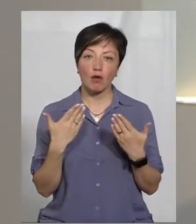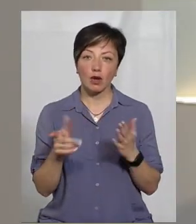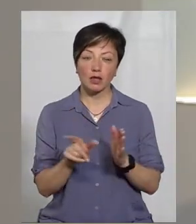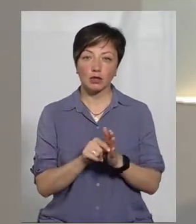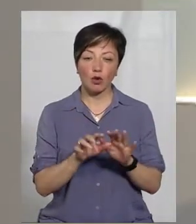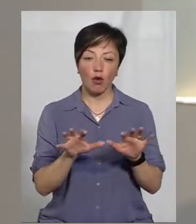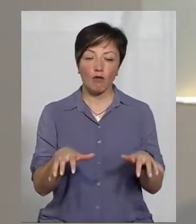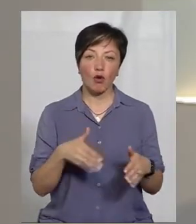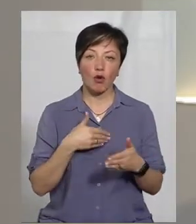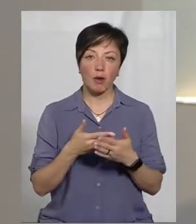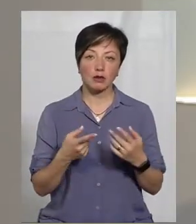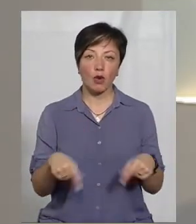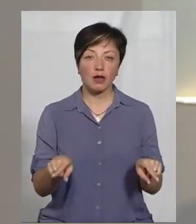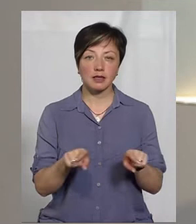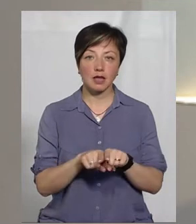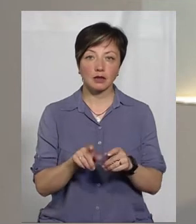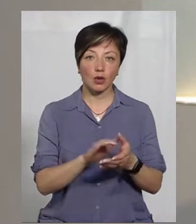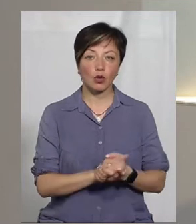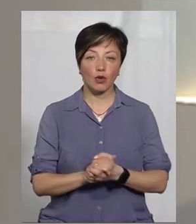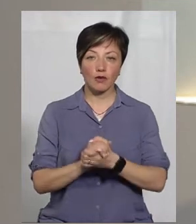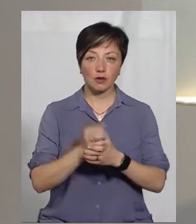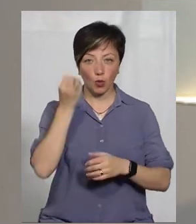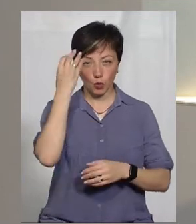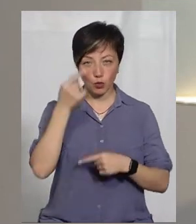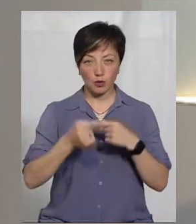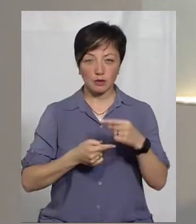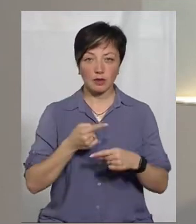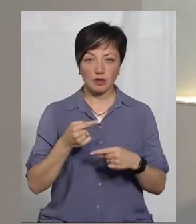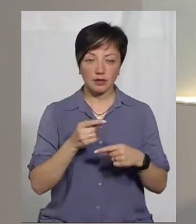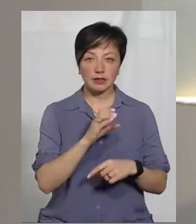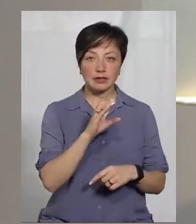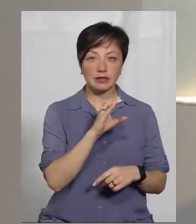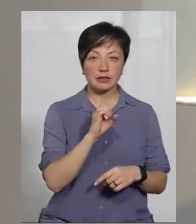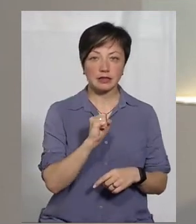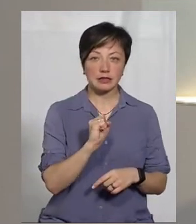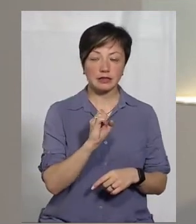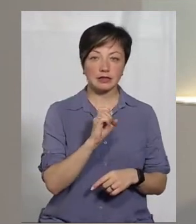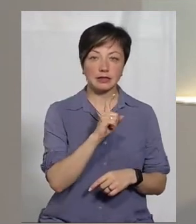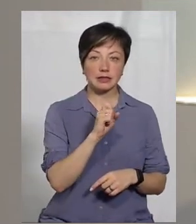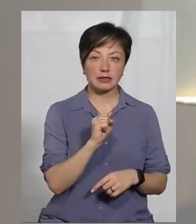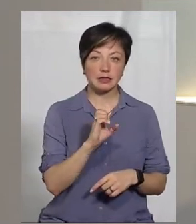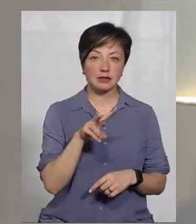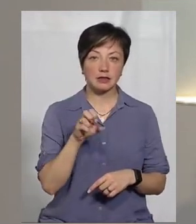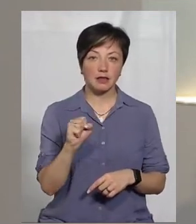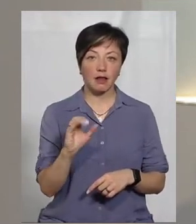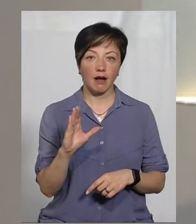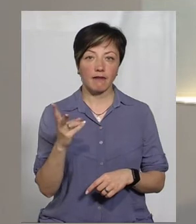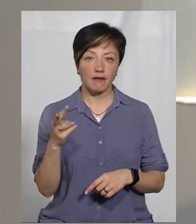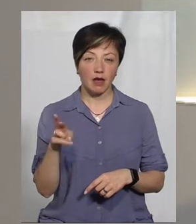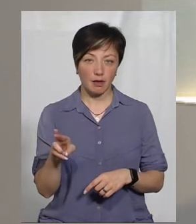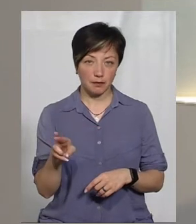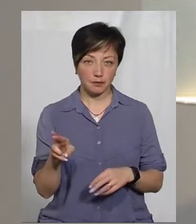головою громадської організації «Товариство культурної спадщини Заслав'я» Володимиром Федотовим.